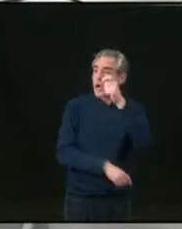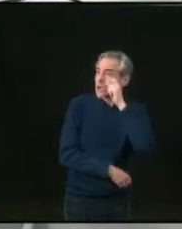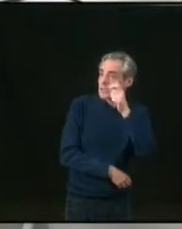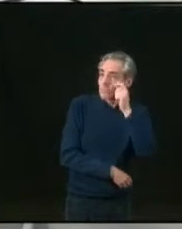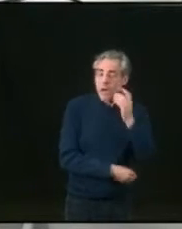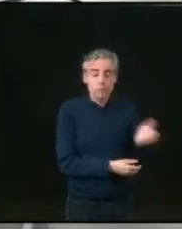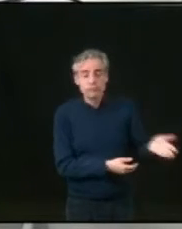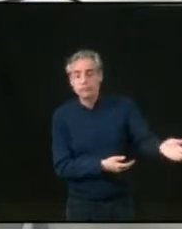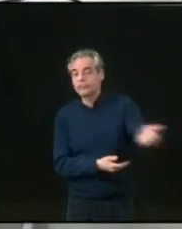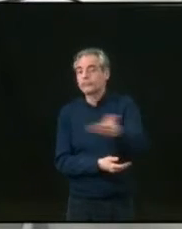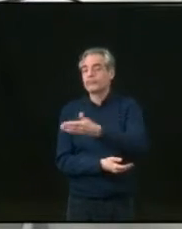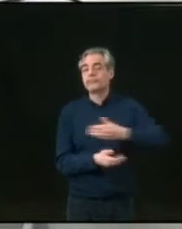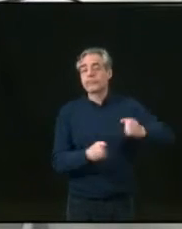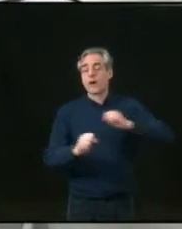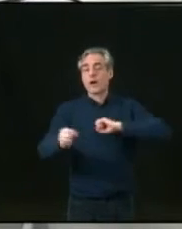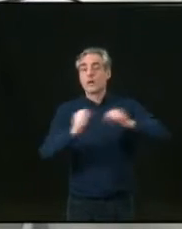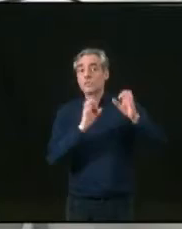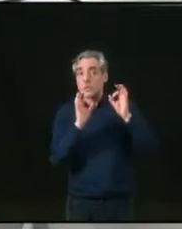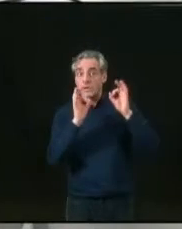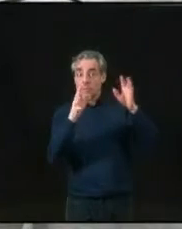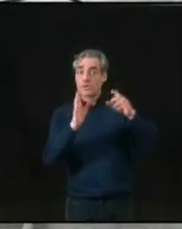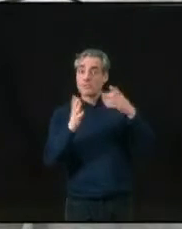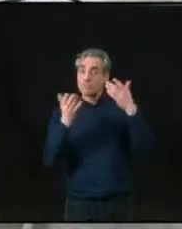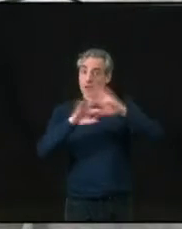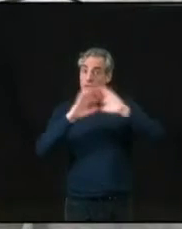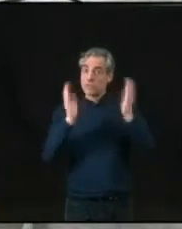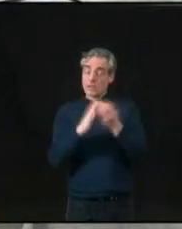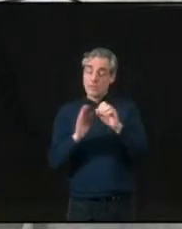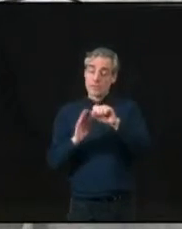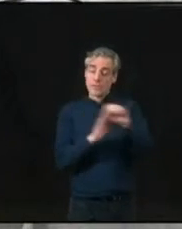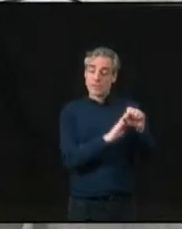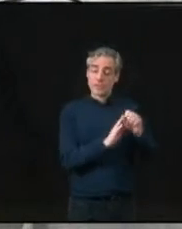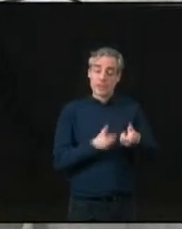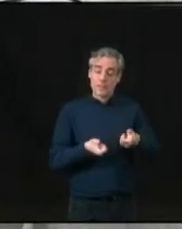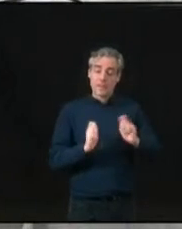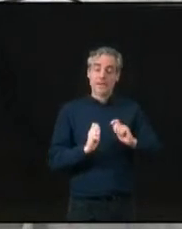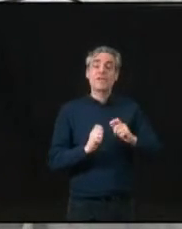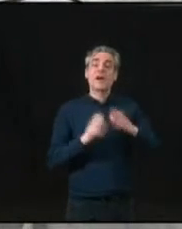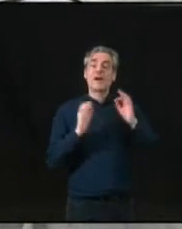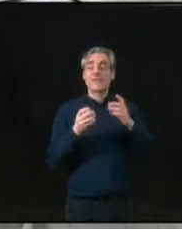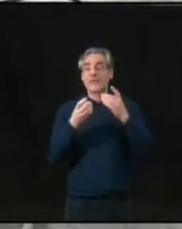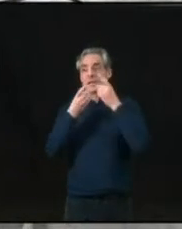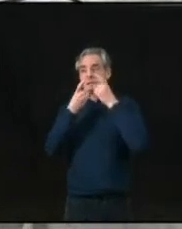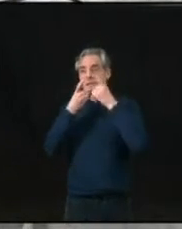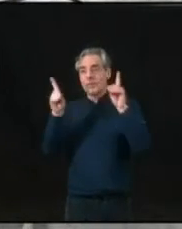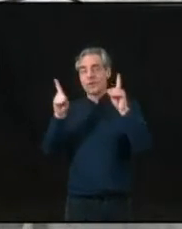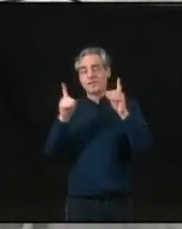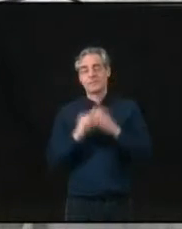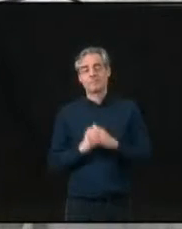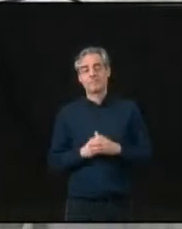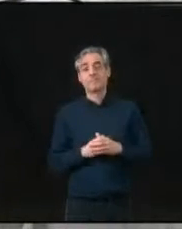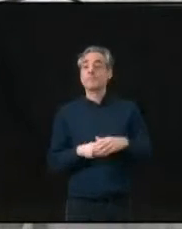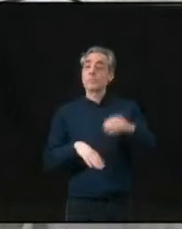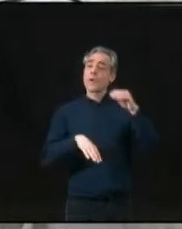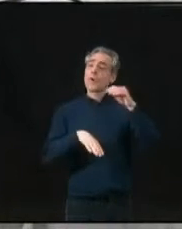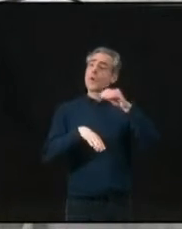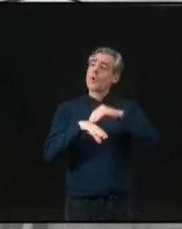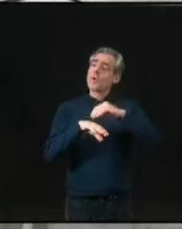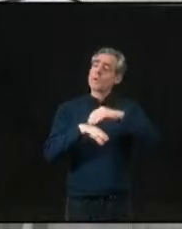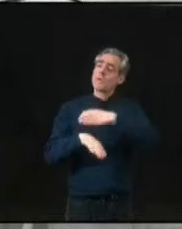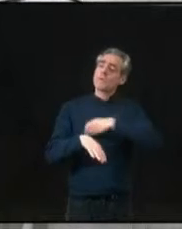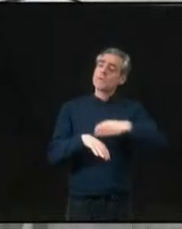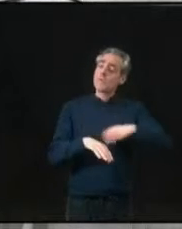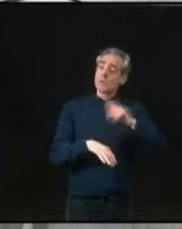experts. L'action climatique doit être notre priorité. Sur les questions de démocratie, le Conseil municipal